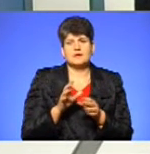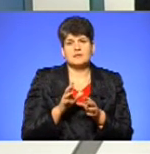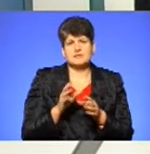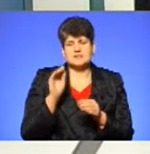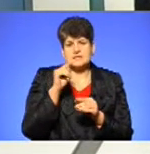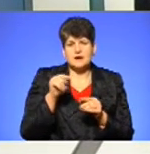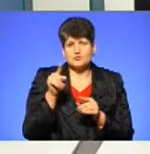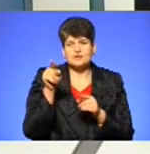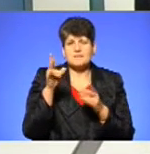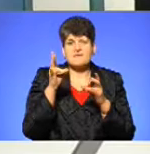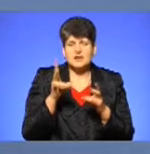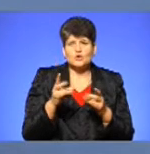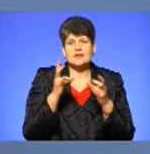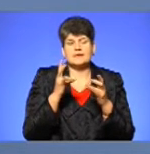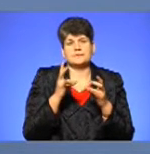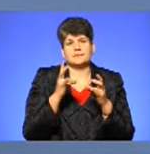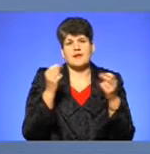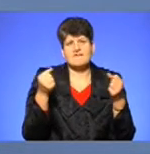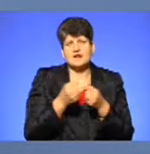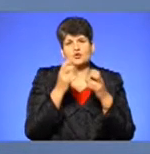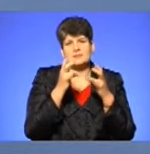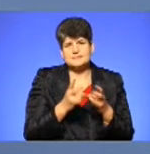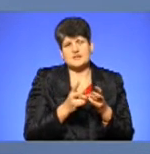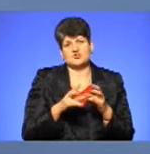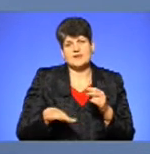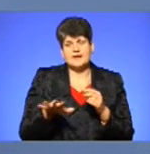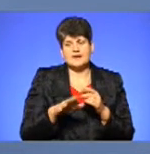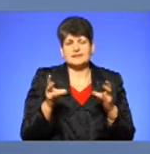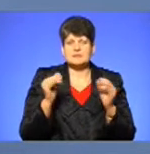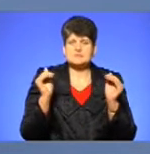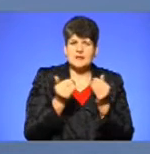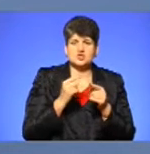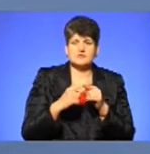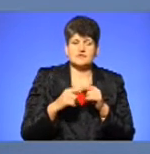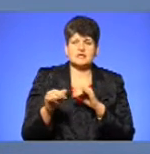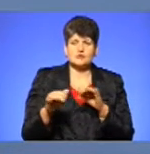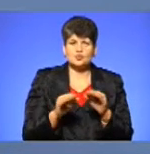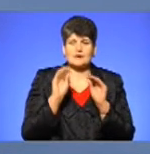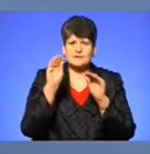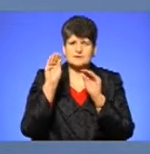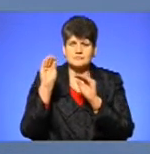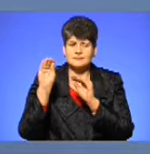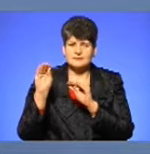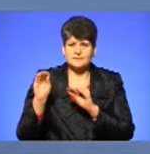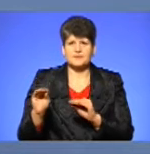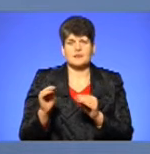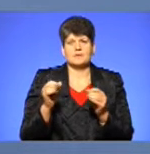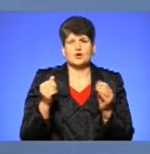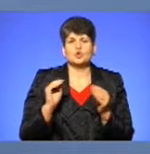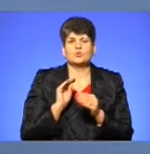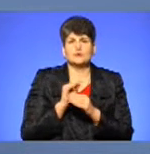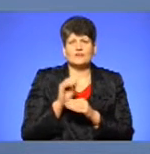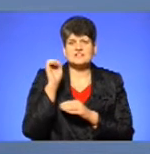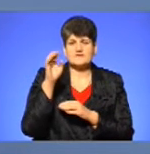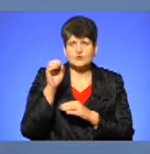аварійно-небезпечна ділянка дорогу, що потрібно знижити десь швидкість руху. Також виставляються додаткові світлофори, якщо це